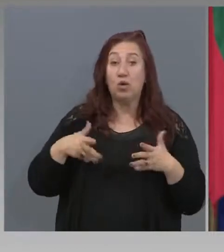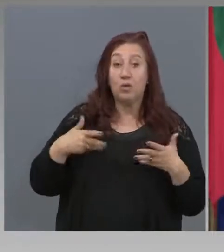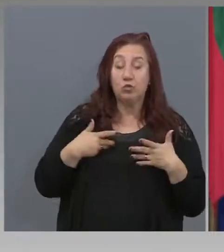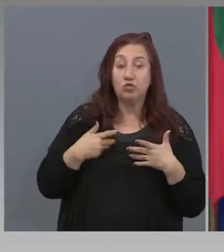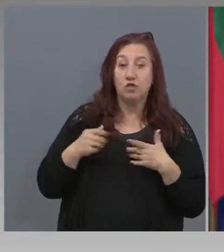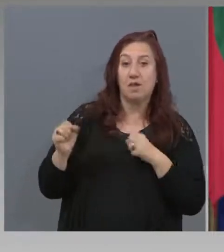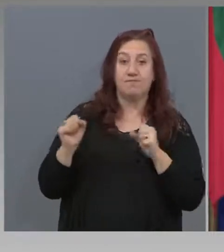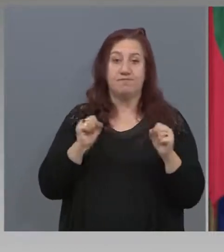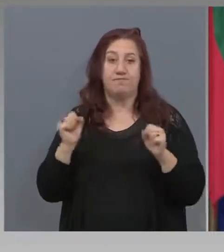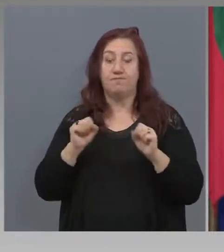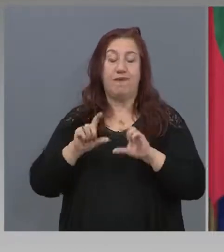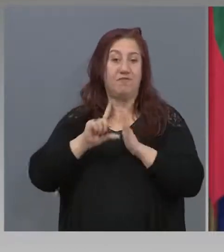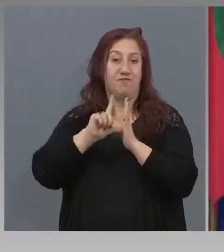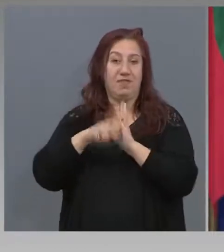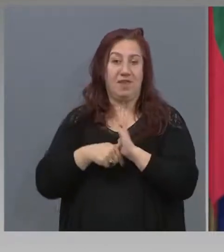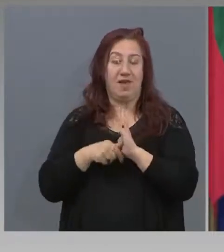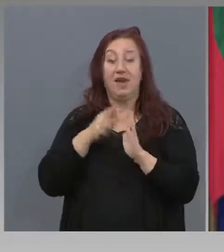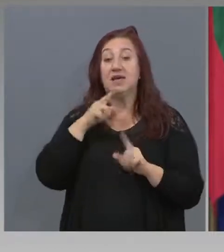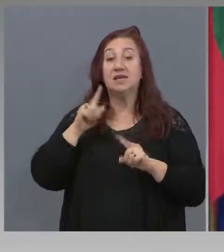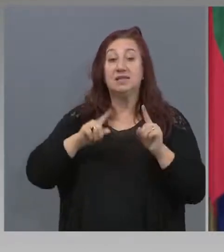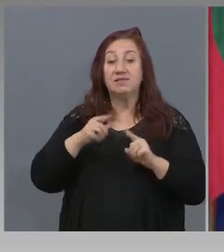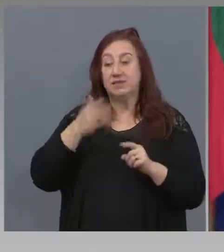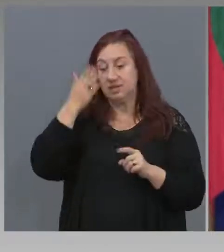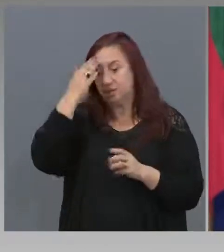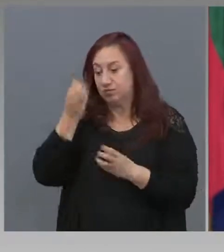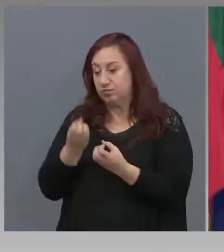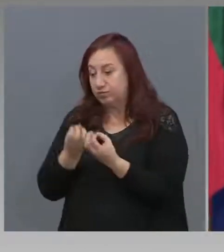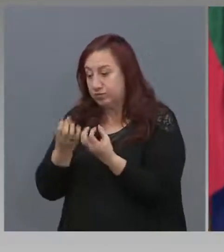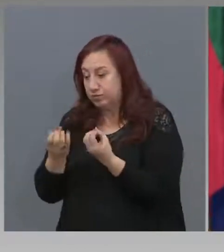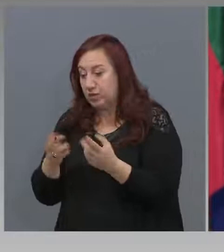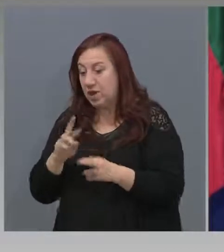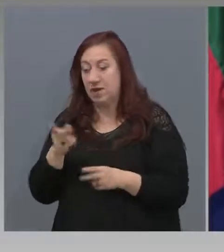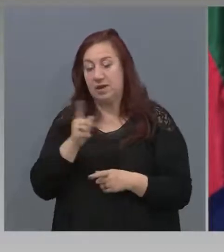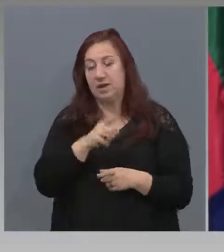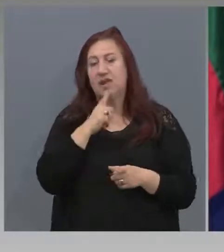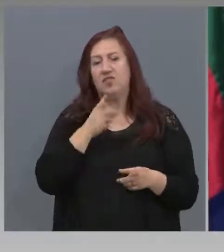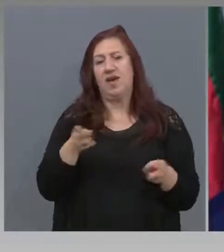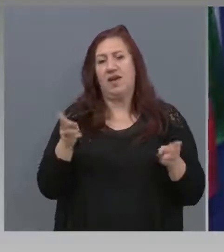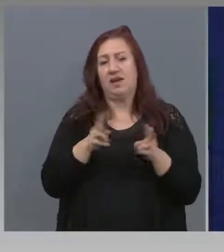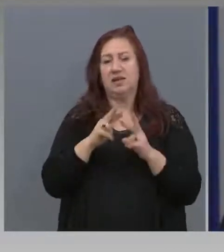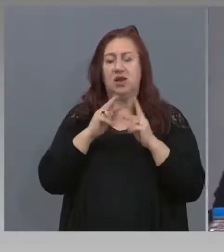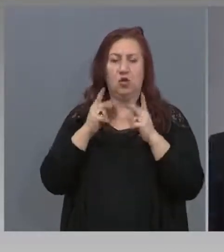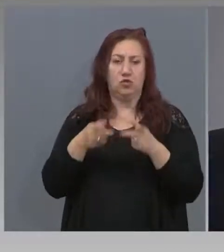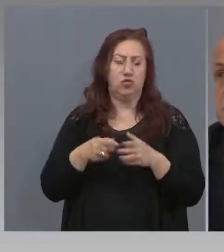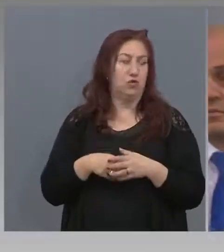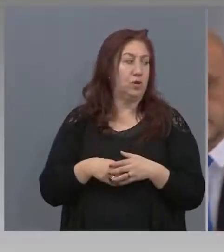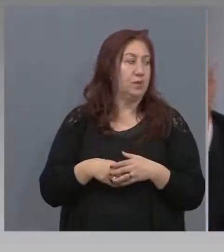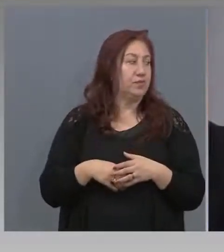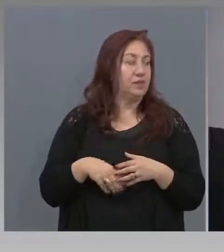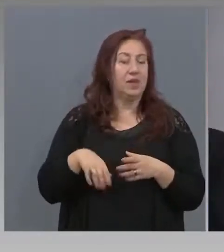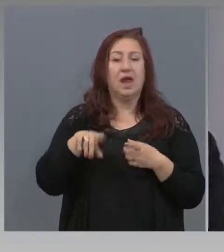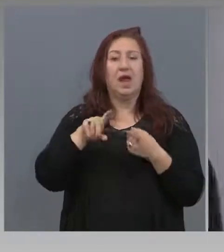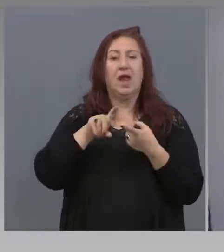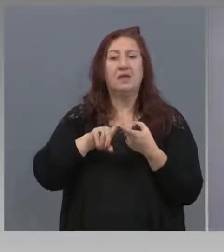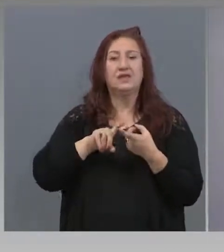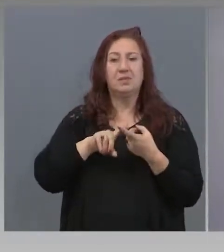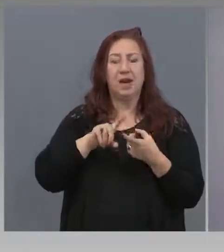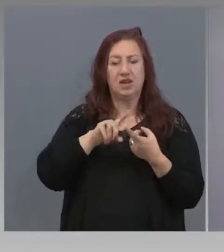заболеваемост. Това е кратък и стегнат отговор, когато си иска да допълни нещо. Съмата с извареното положение.